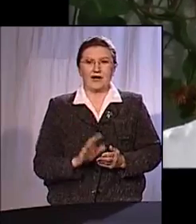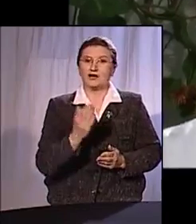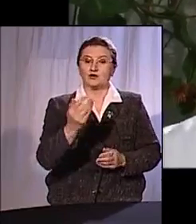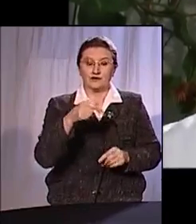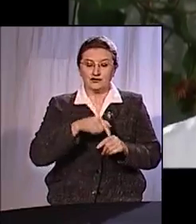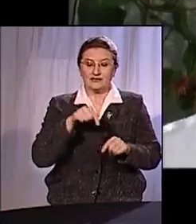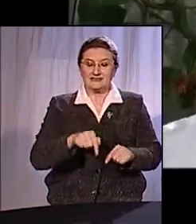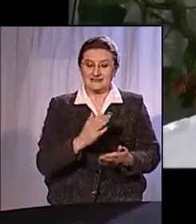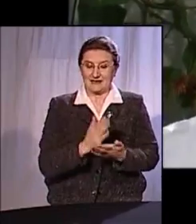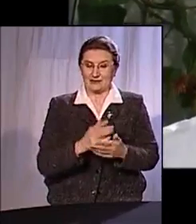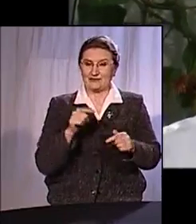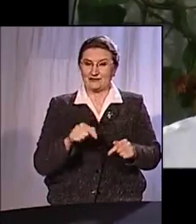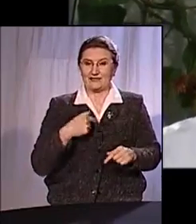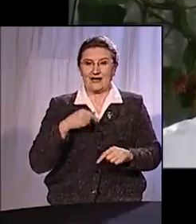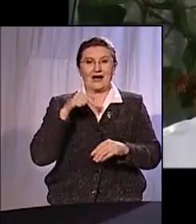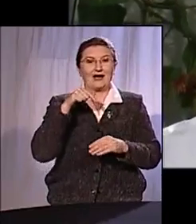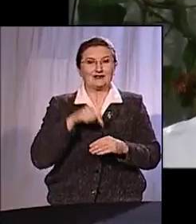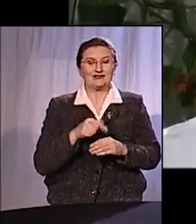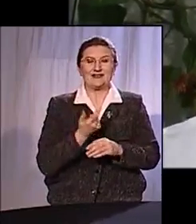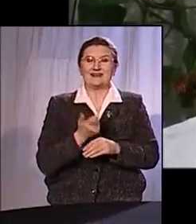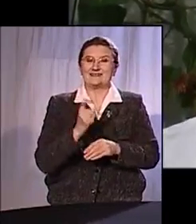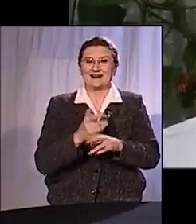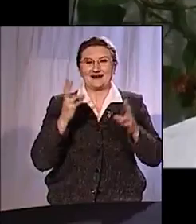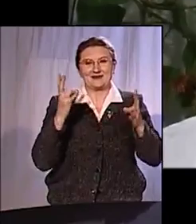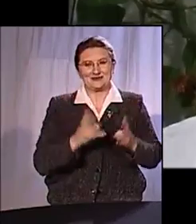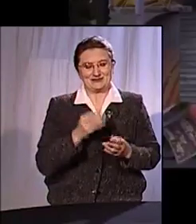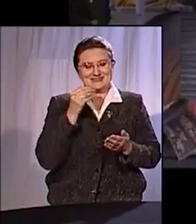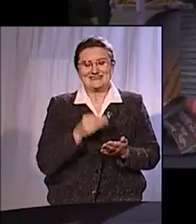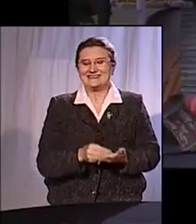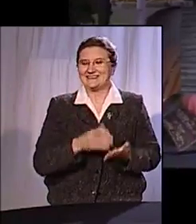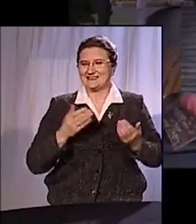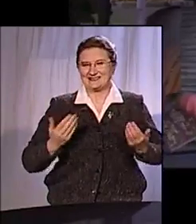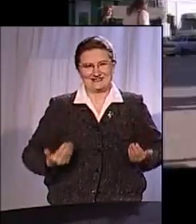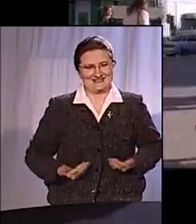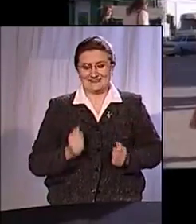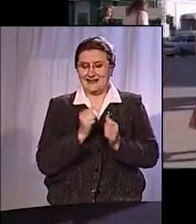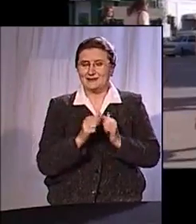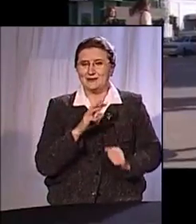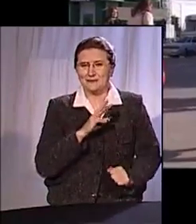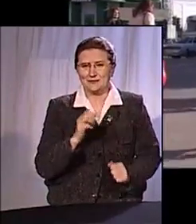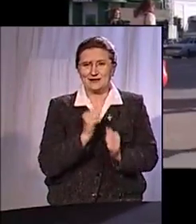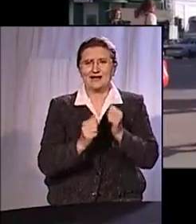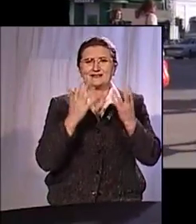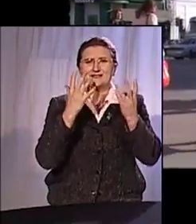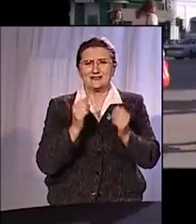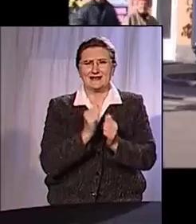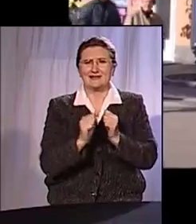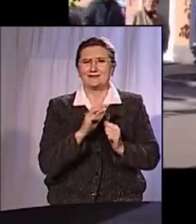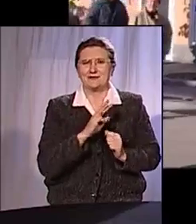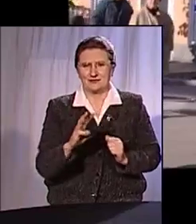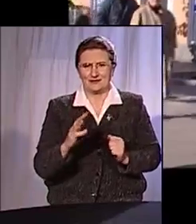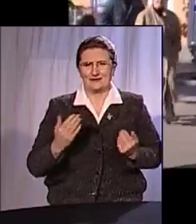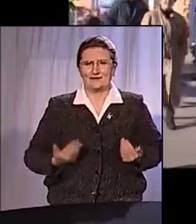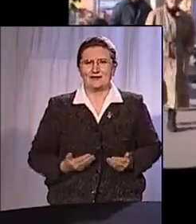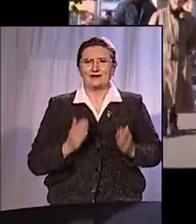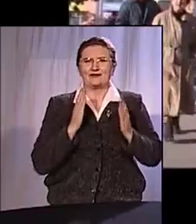занимаясь такими? Я ощущаю, что так надо ценить жизнь. Каждую минуту, каждый день, каждую минуту. И в жизни